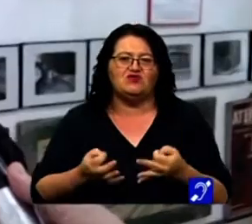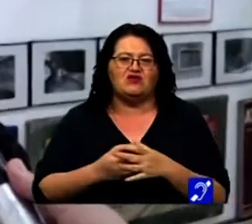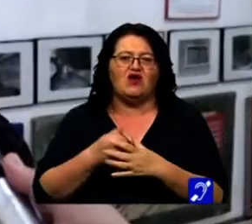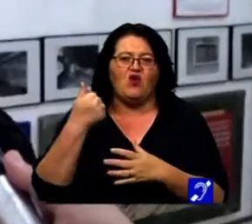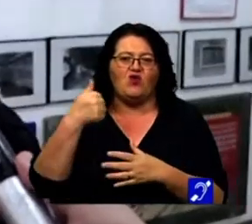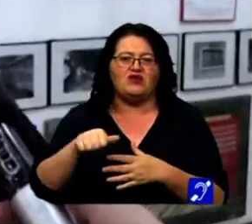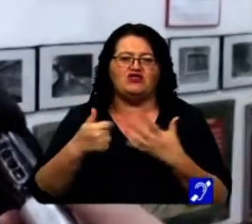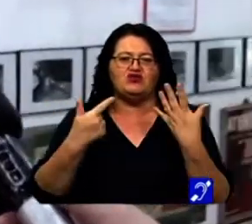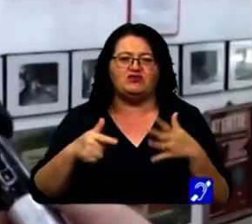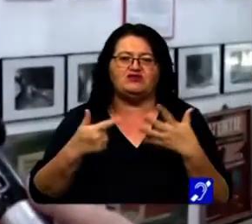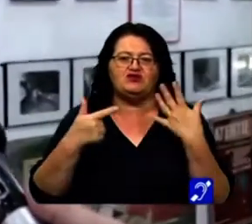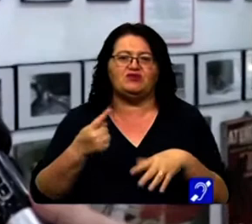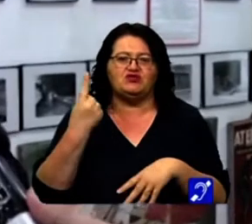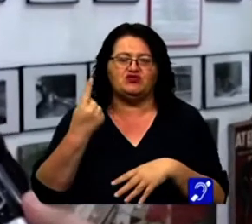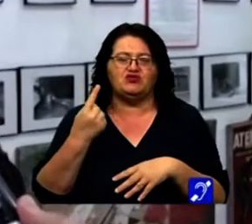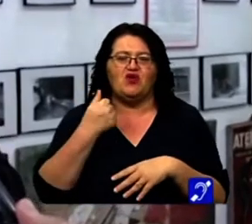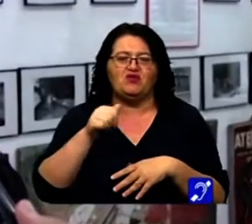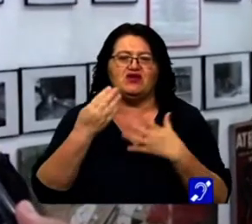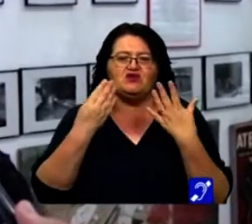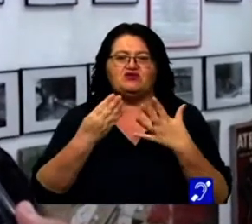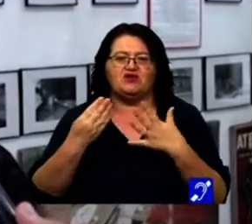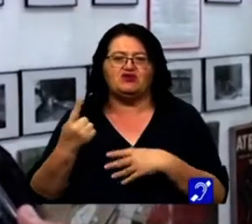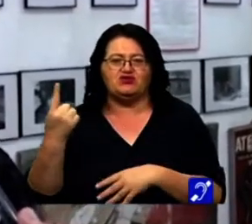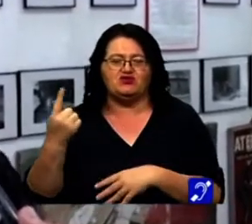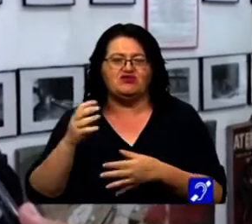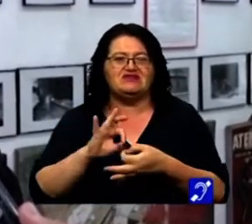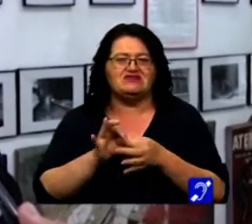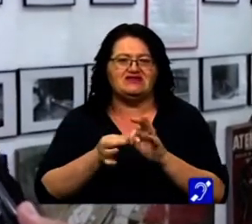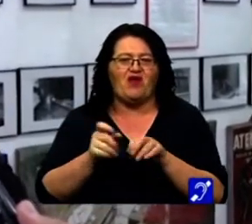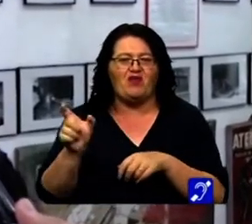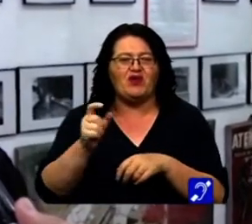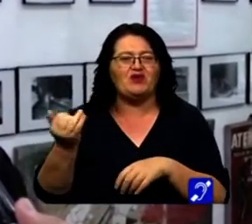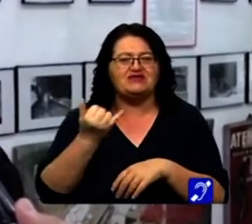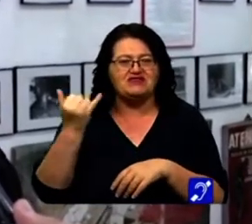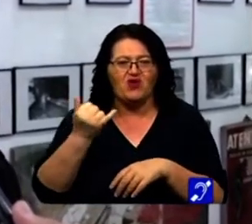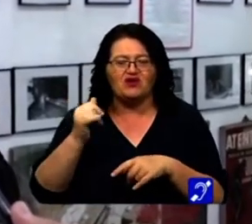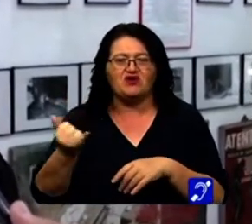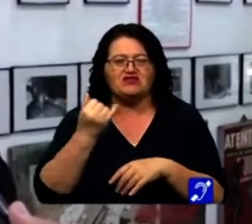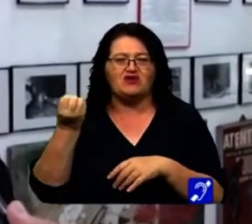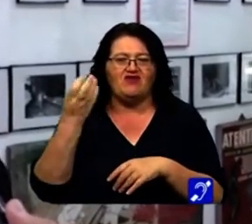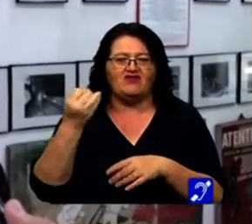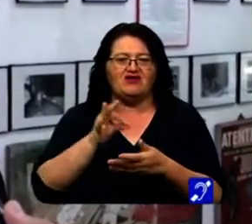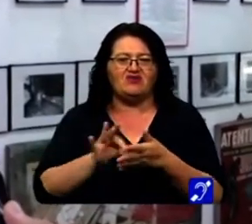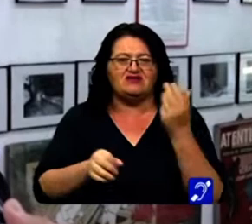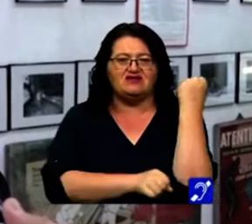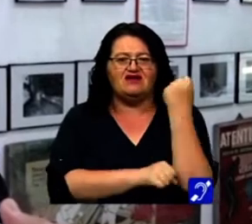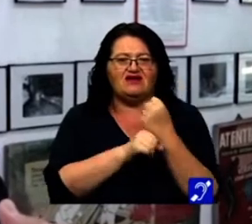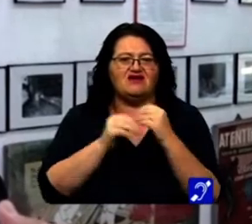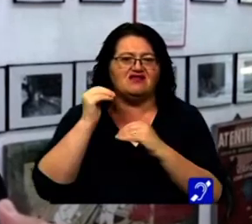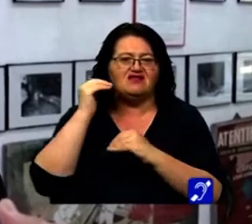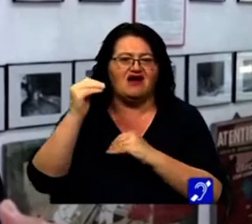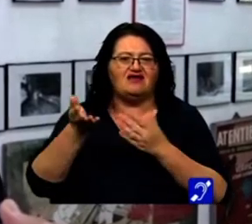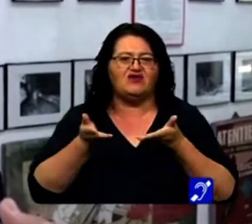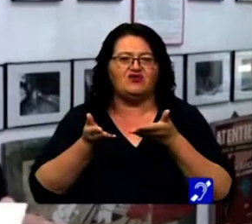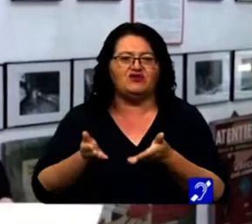1771-1991 înseamnă, o istorie, o istorie a furnalului înalt, a